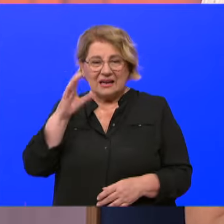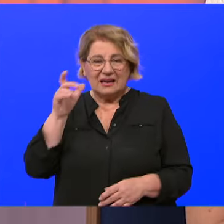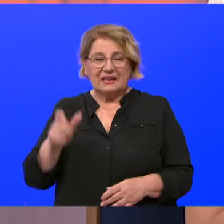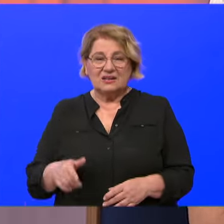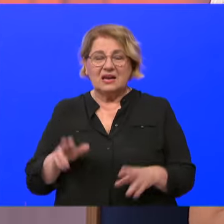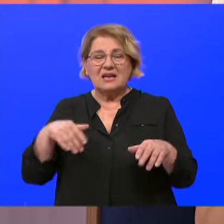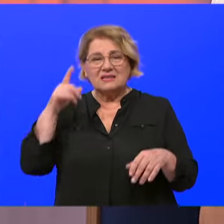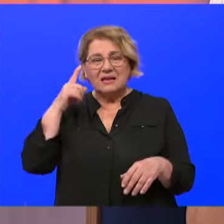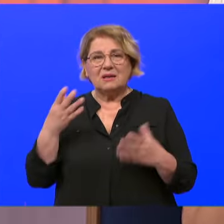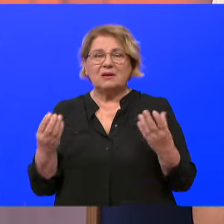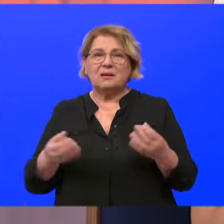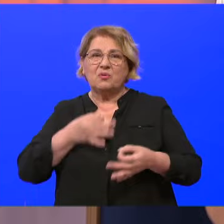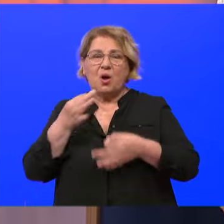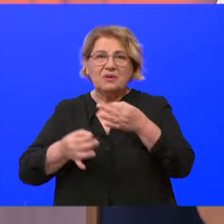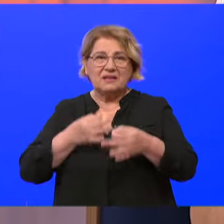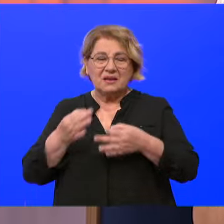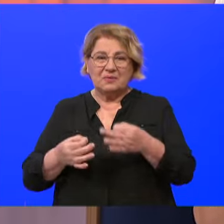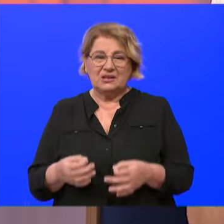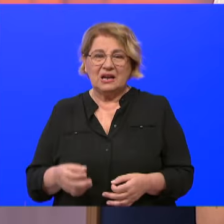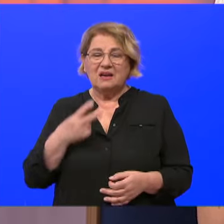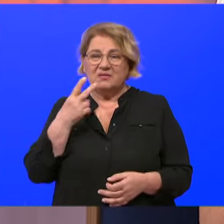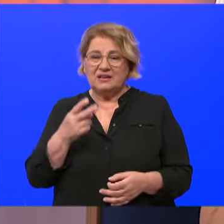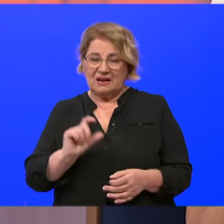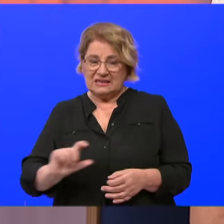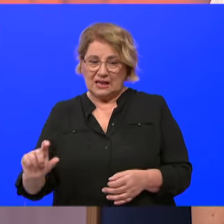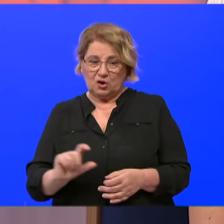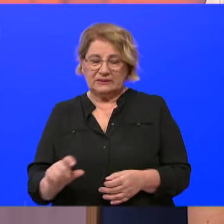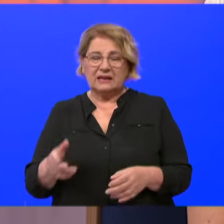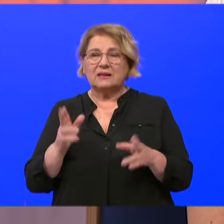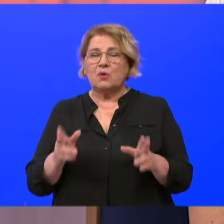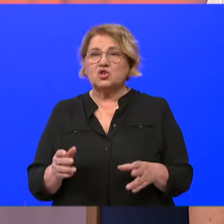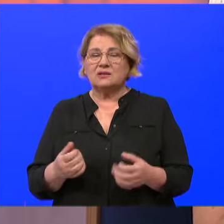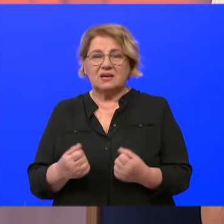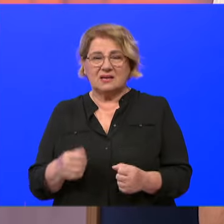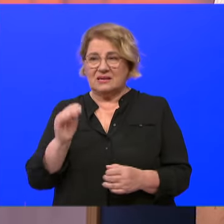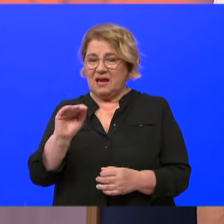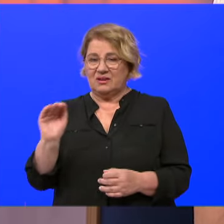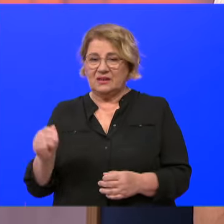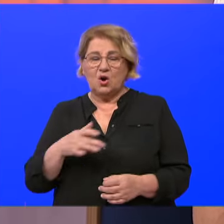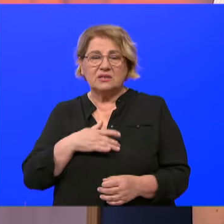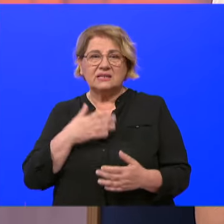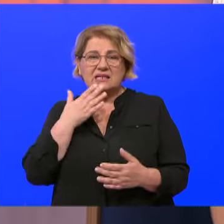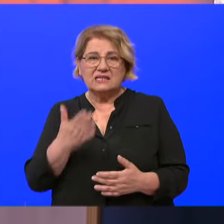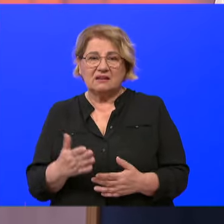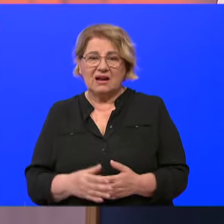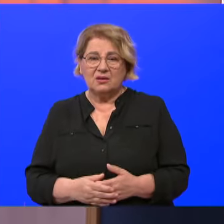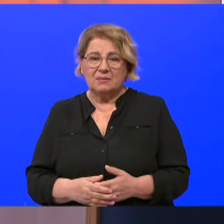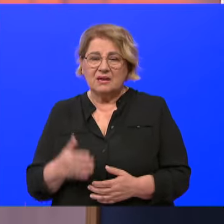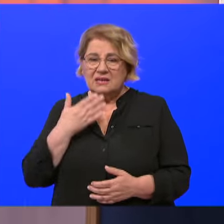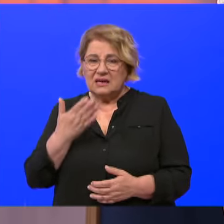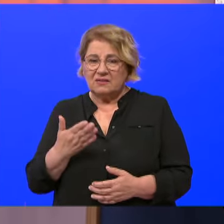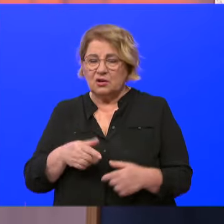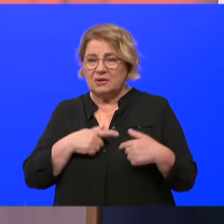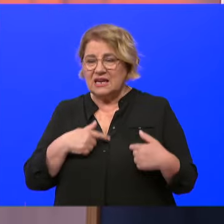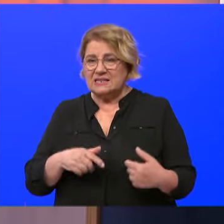znam da imate sad komentara i vidjeli ste kontakte, možete se slobodno javiti. Od srca vam zahvaljujem unaprijed, zahvaljujem